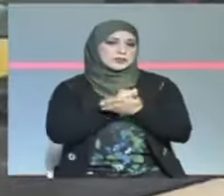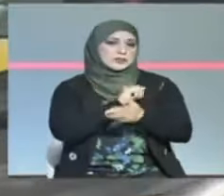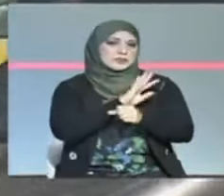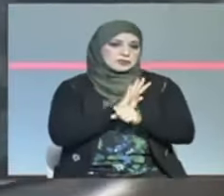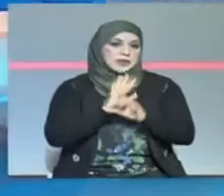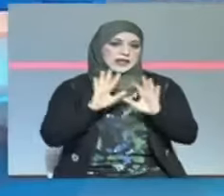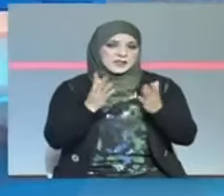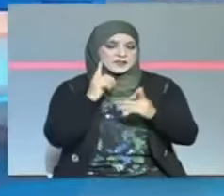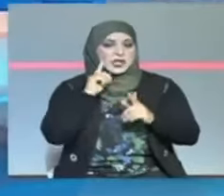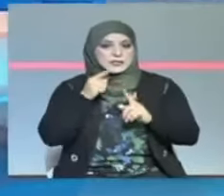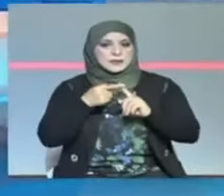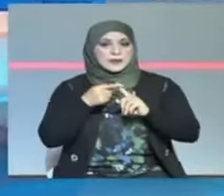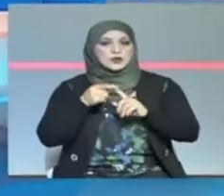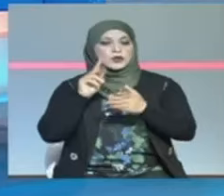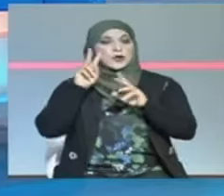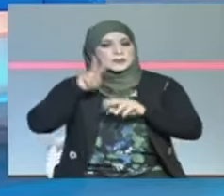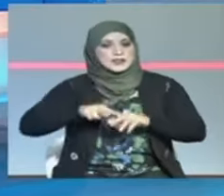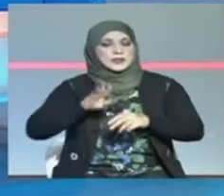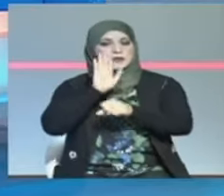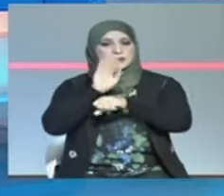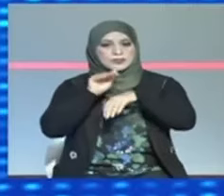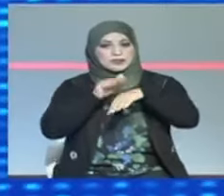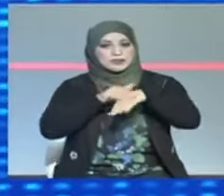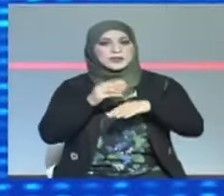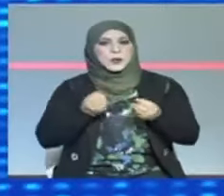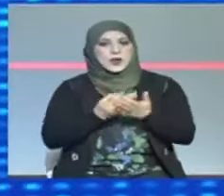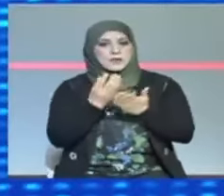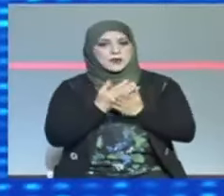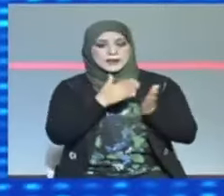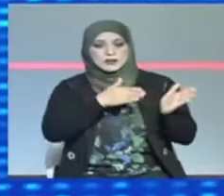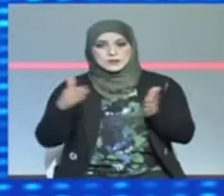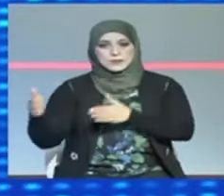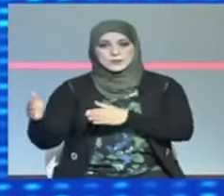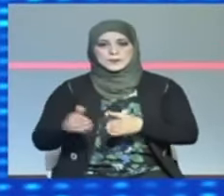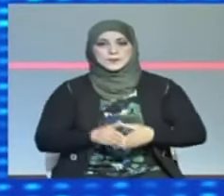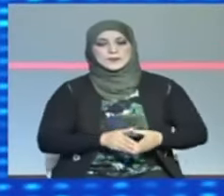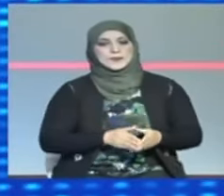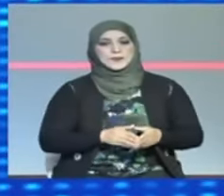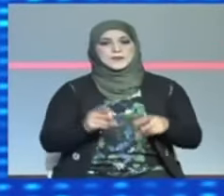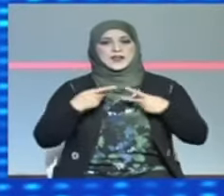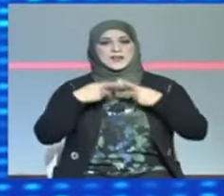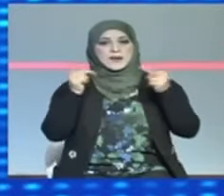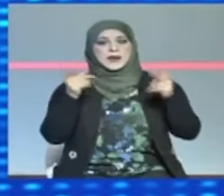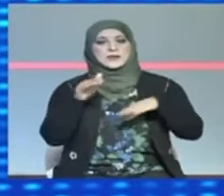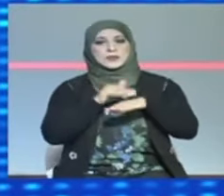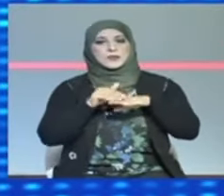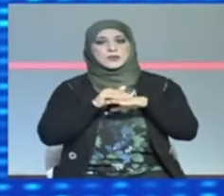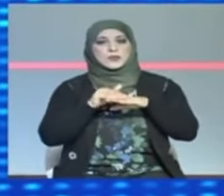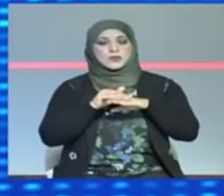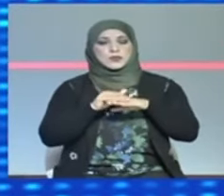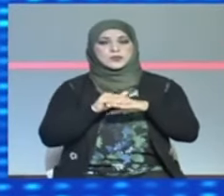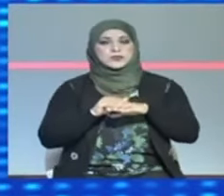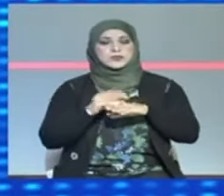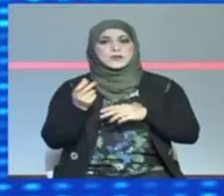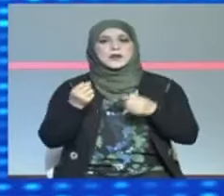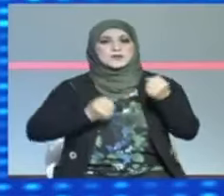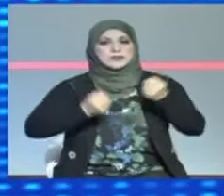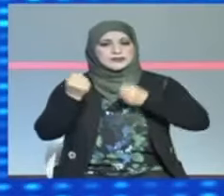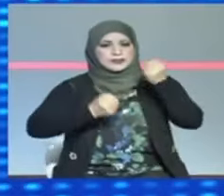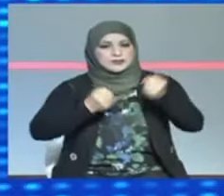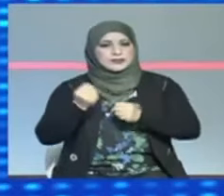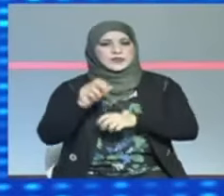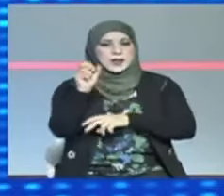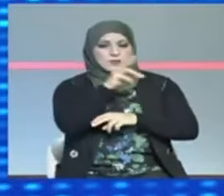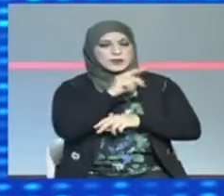على الجانب الوقائي التوعوي في بلاغا بشأن المرور وزارة وتجهيز والإسكان